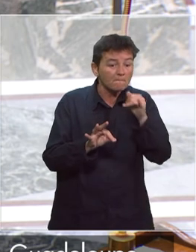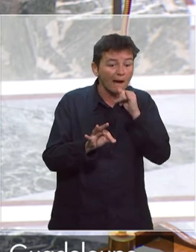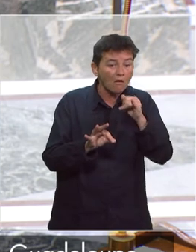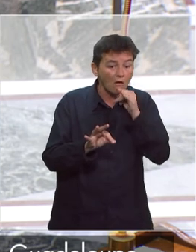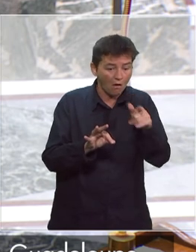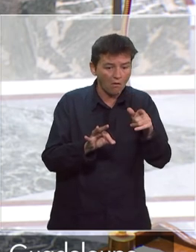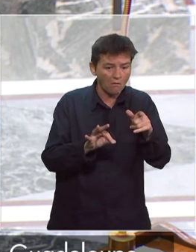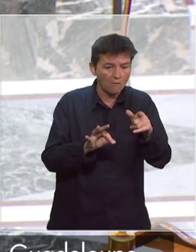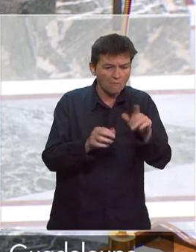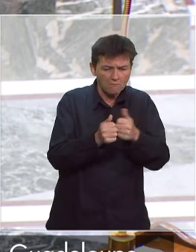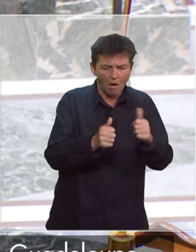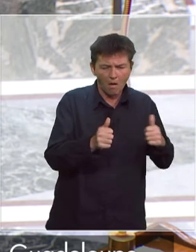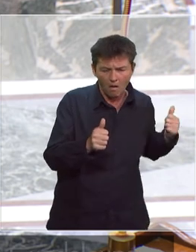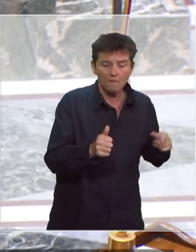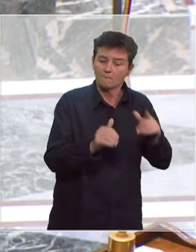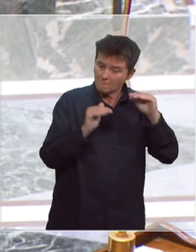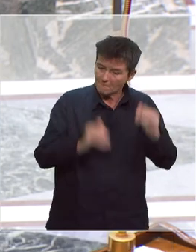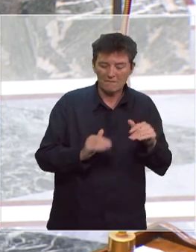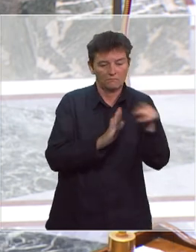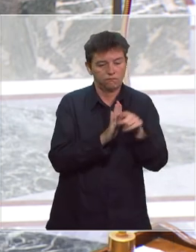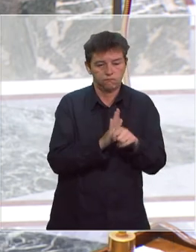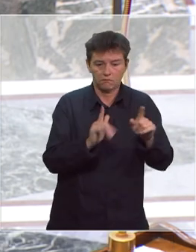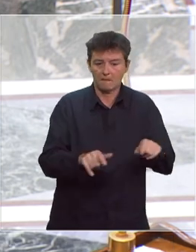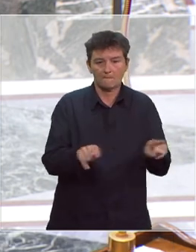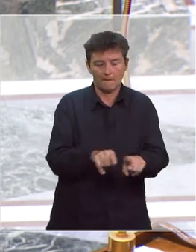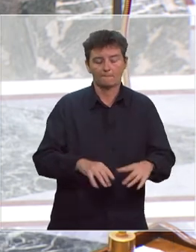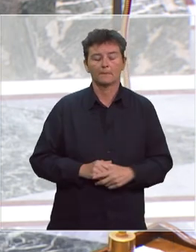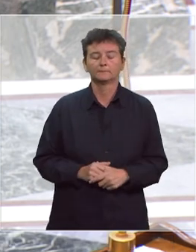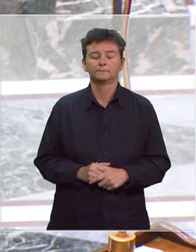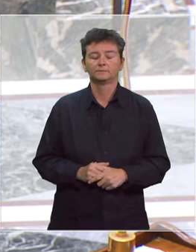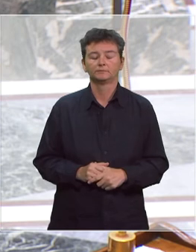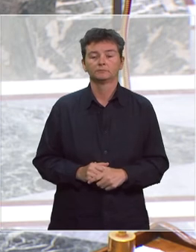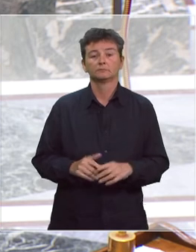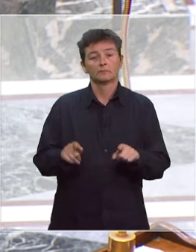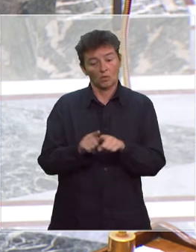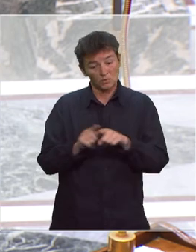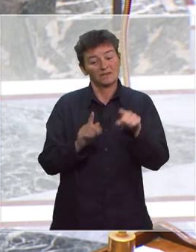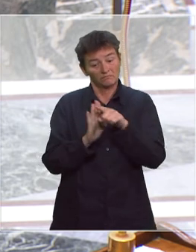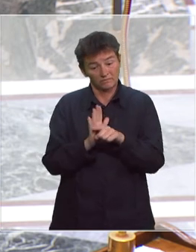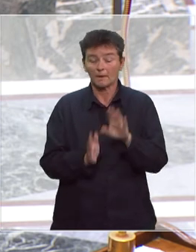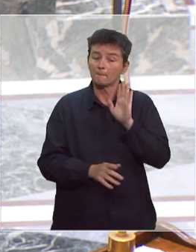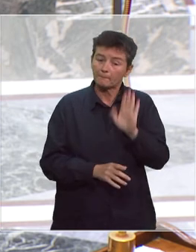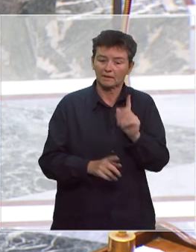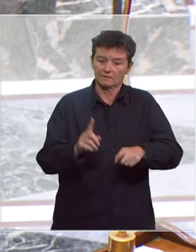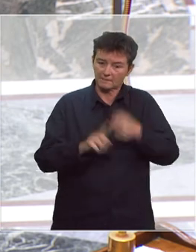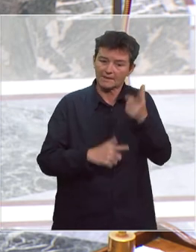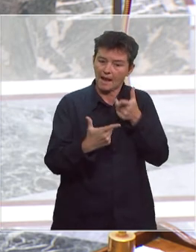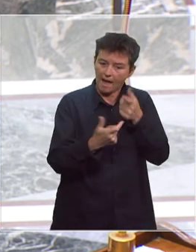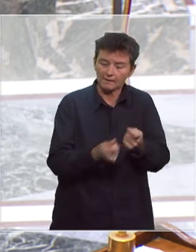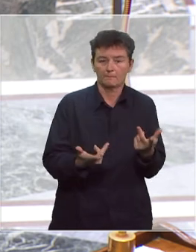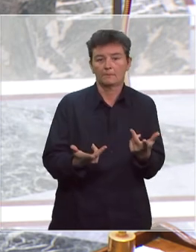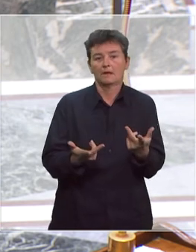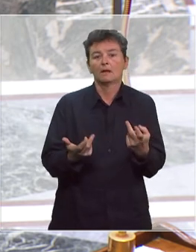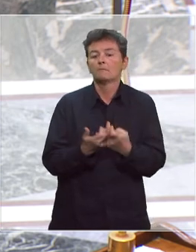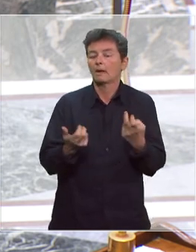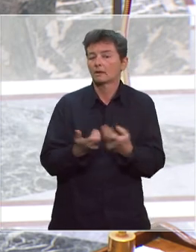pas au même stade que dans l'Hexagone, on parlait à ce moment-là que de quelques cas. Et puis, nous avons des mesures spécifiques dans les territoires d'Outre-mer. Nous avons fait en